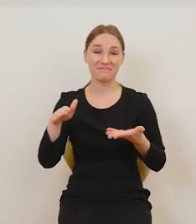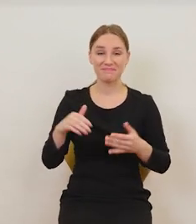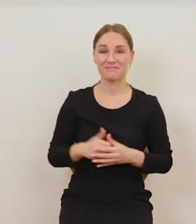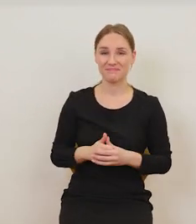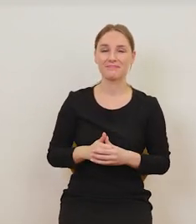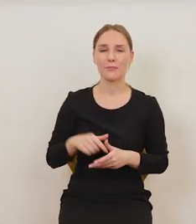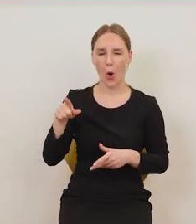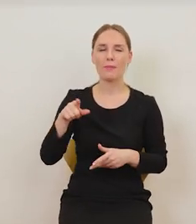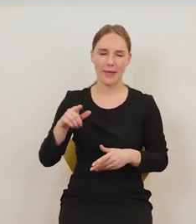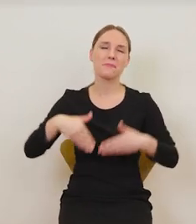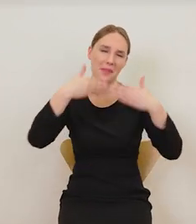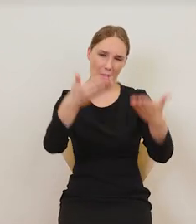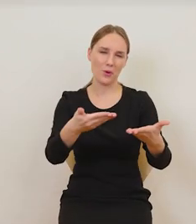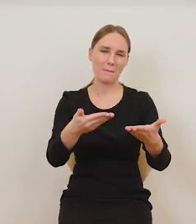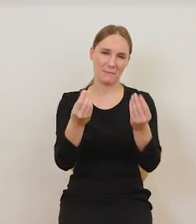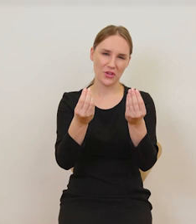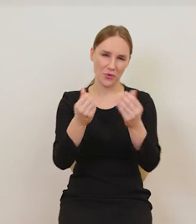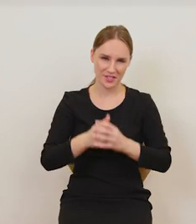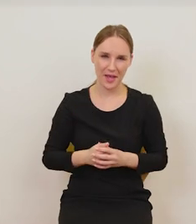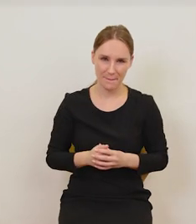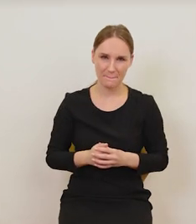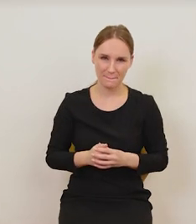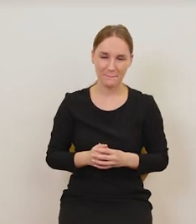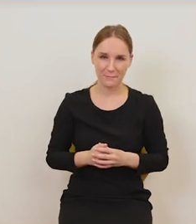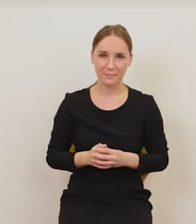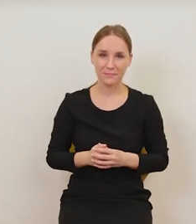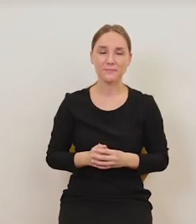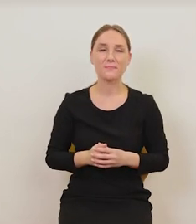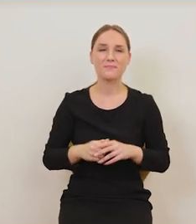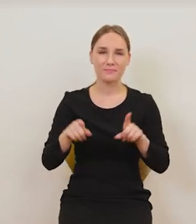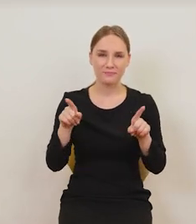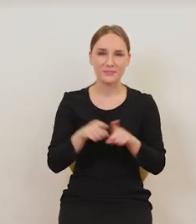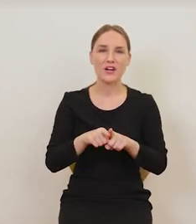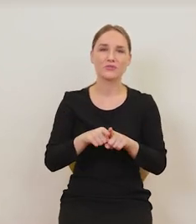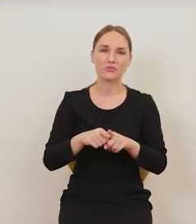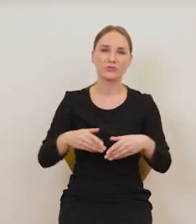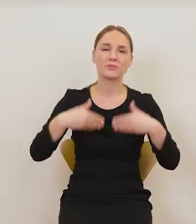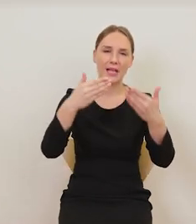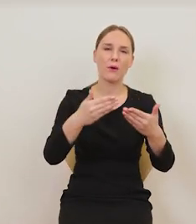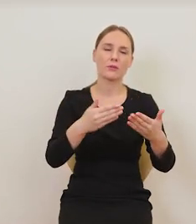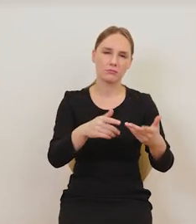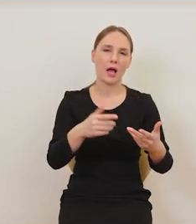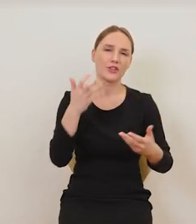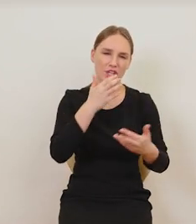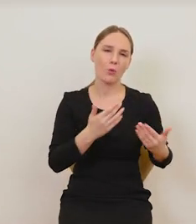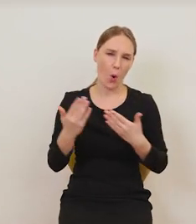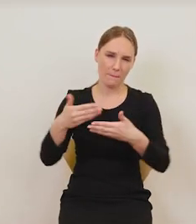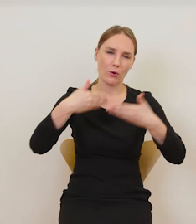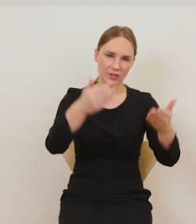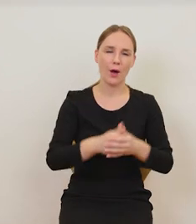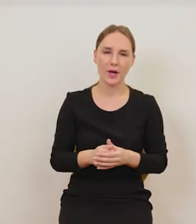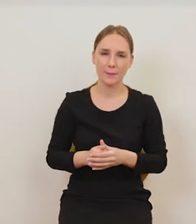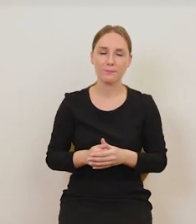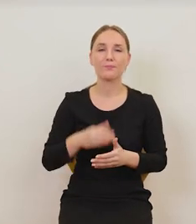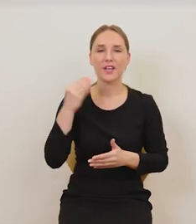Dały pieniądze. Dały mu również dwie fury nawozu na opał. No i przeżył